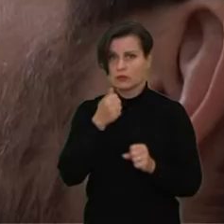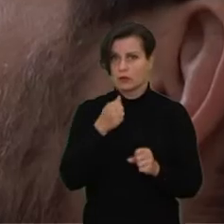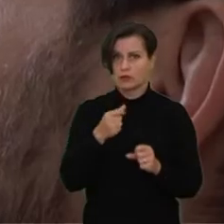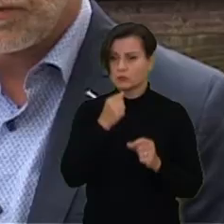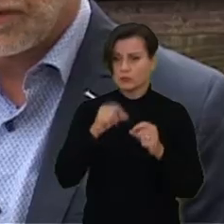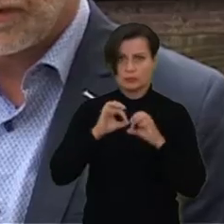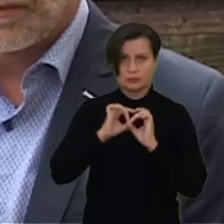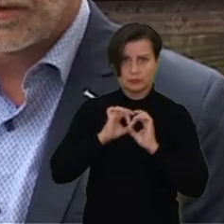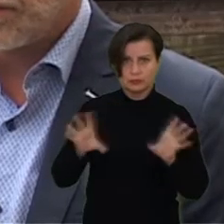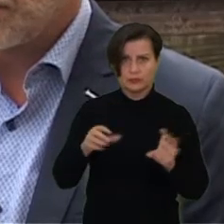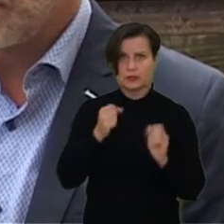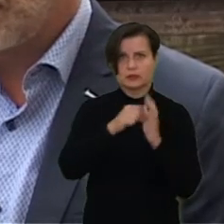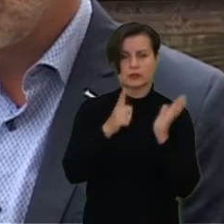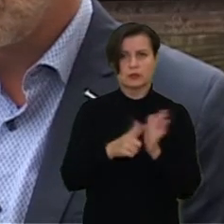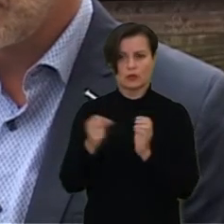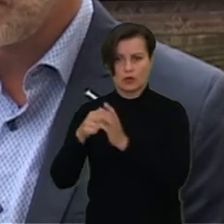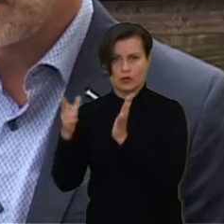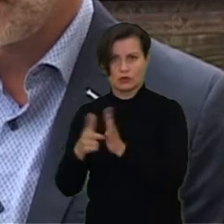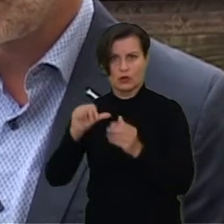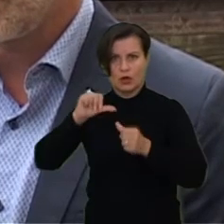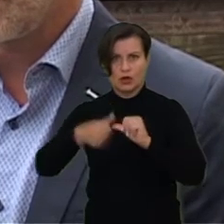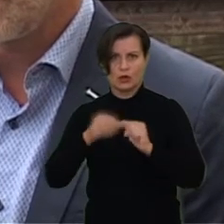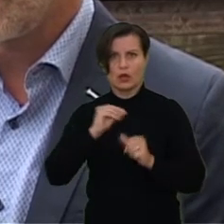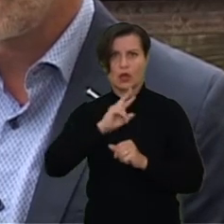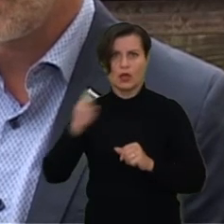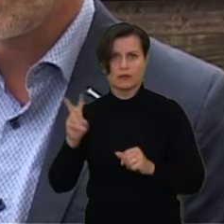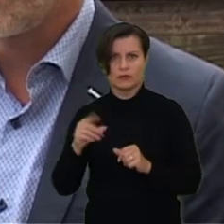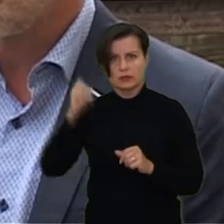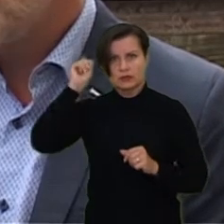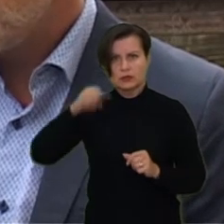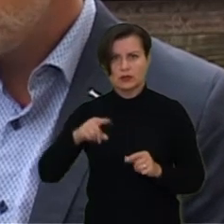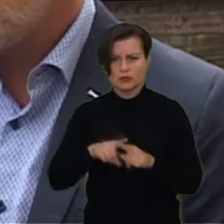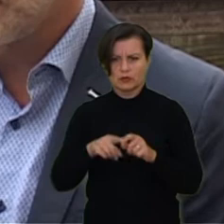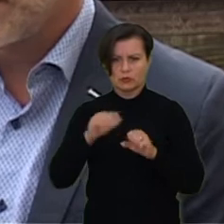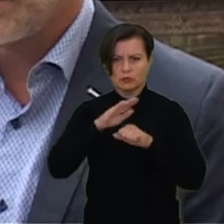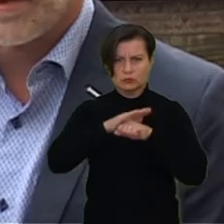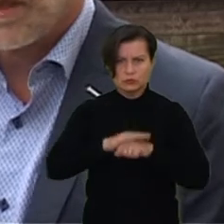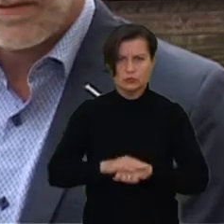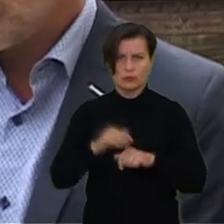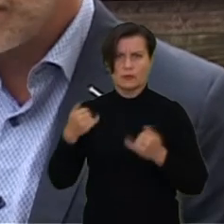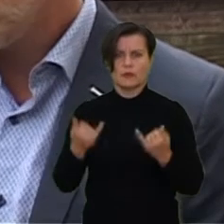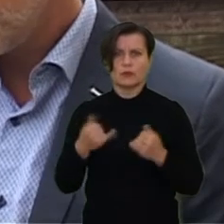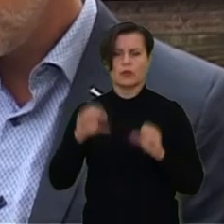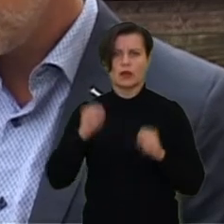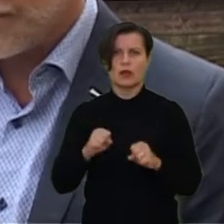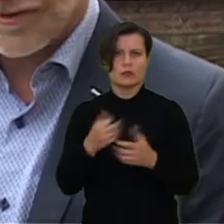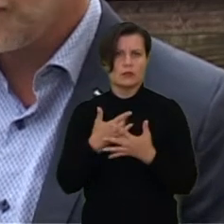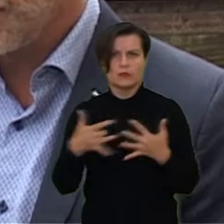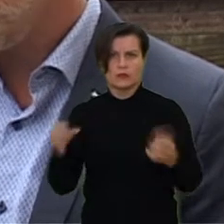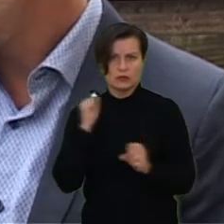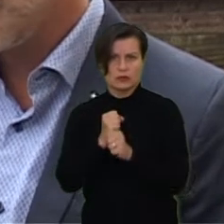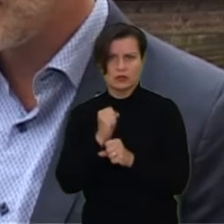kitaip, negu 17-18 amžioje evangelijų tikėjimas yra neslupinamas, tada mes galim viską daryti,